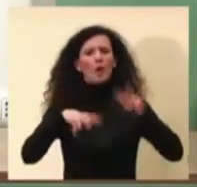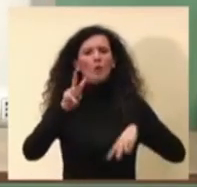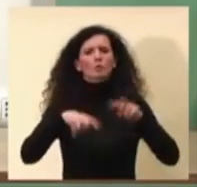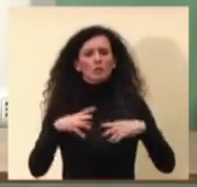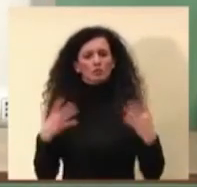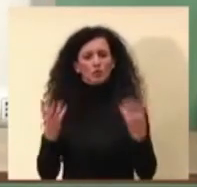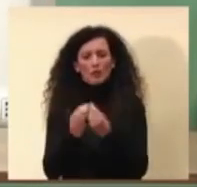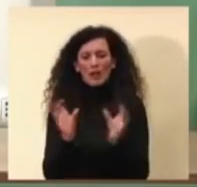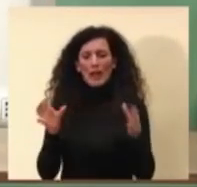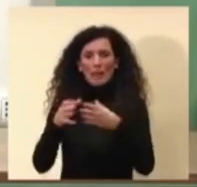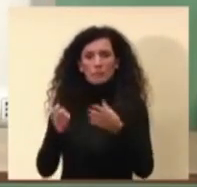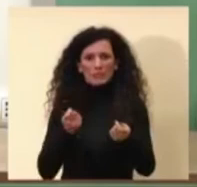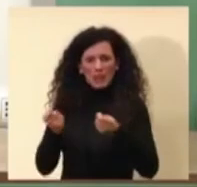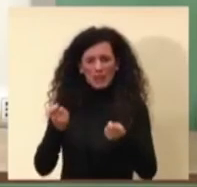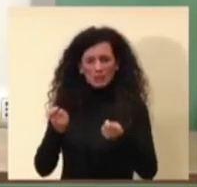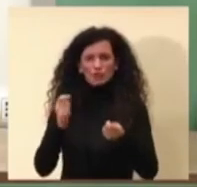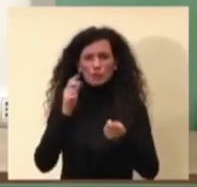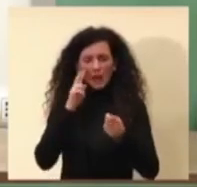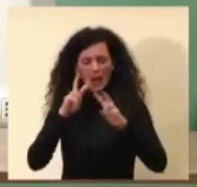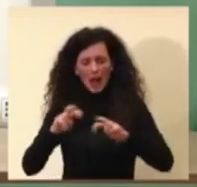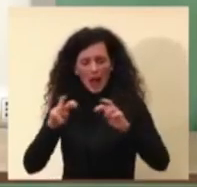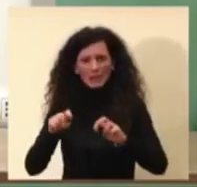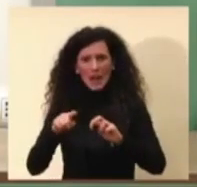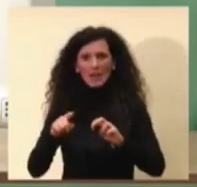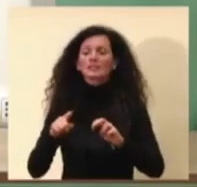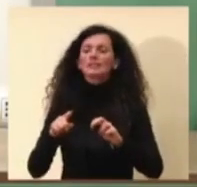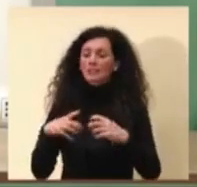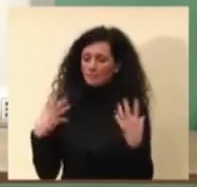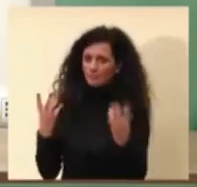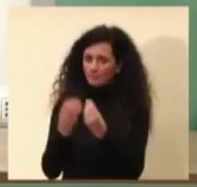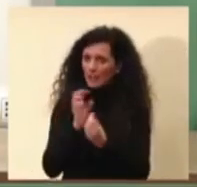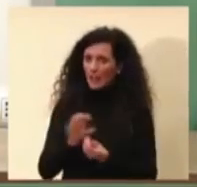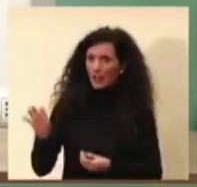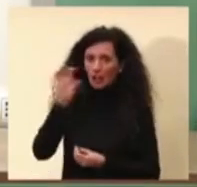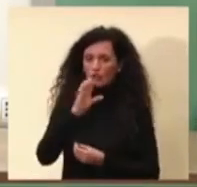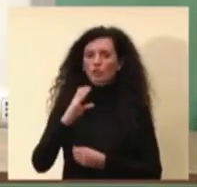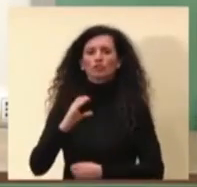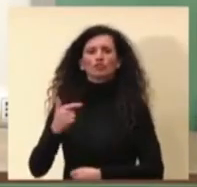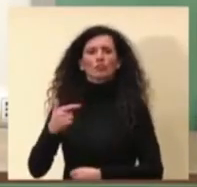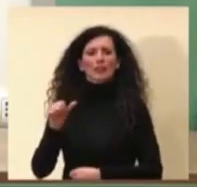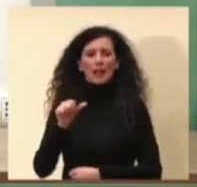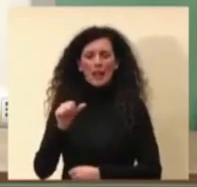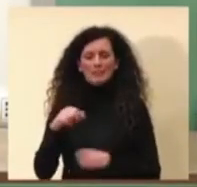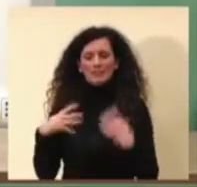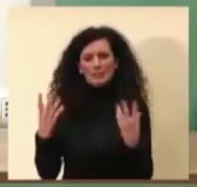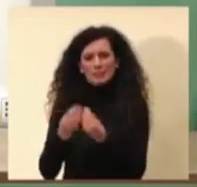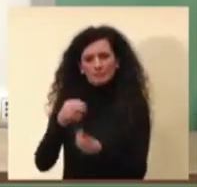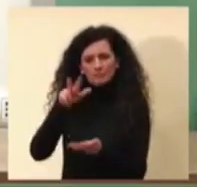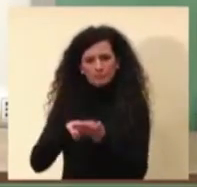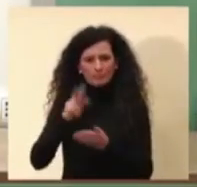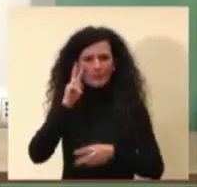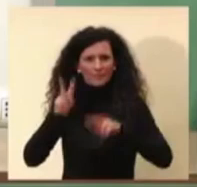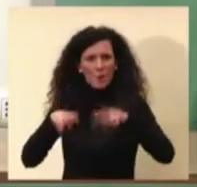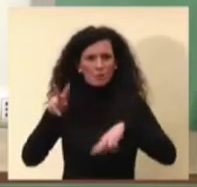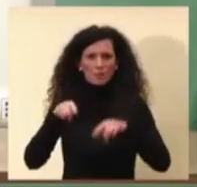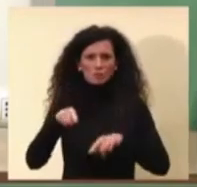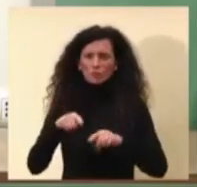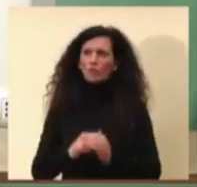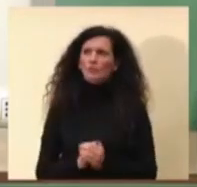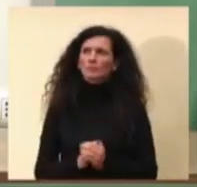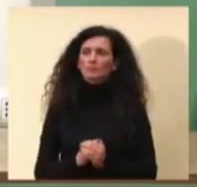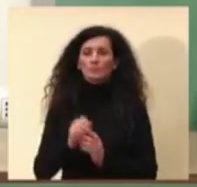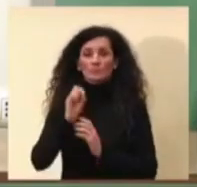regia e successivamente del CTS. Quindi adesso li condividiamo, li condividiamo sempre